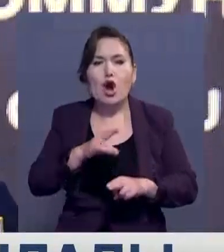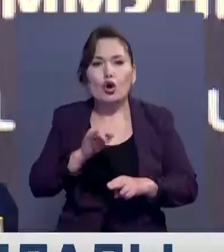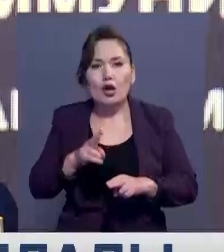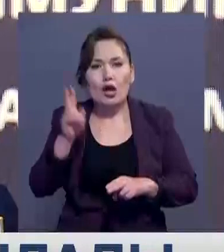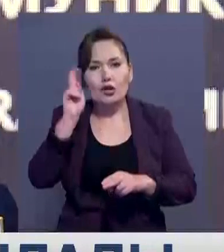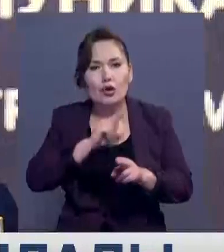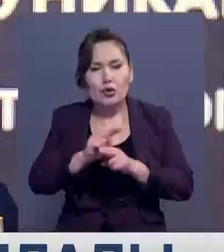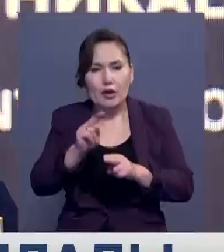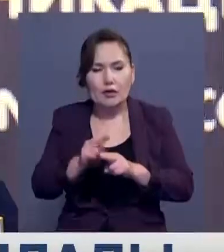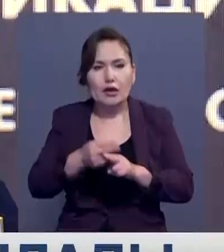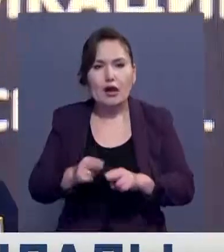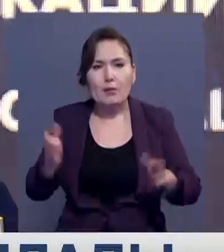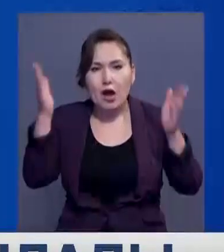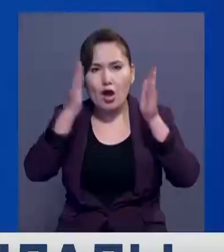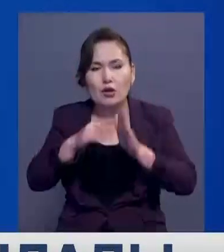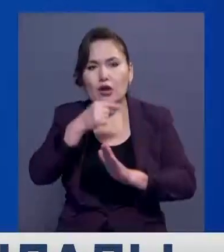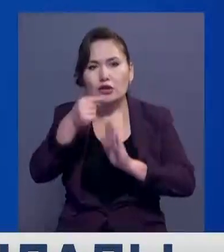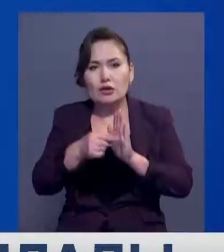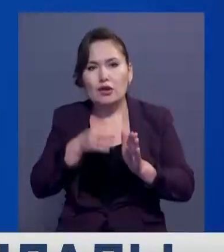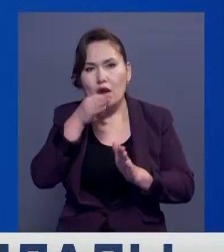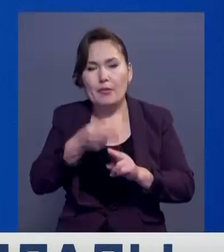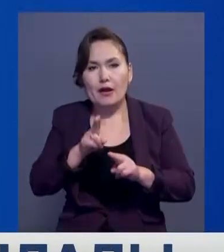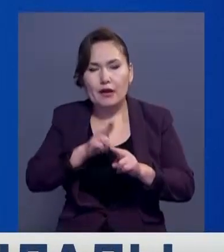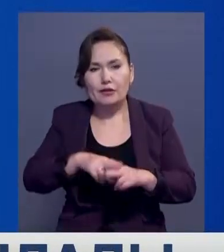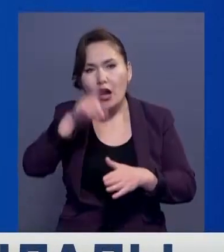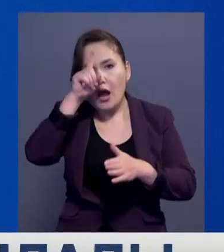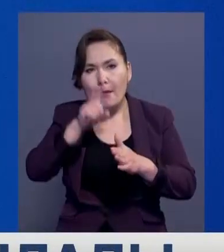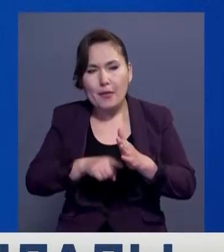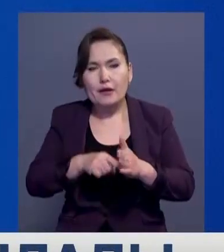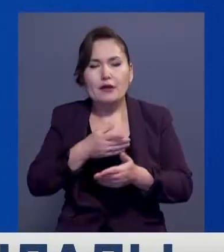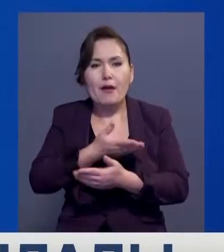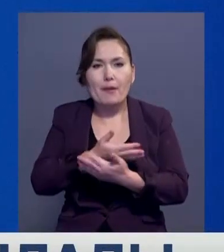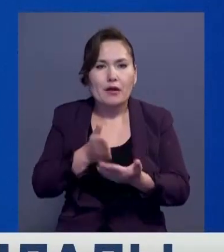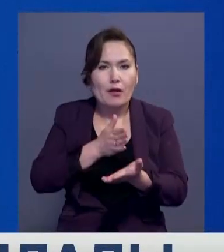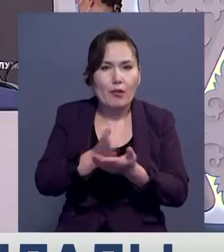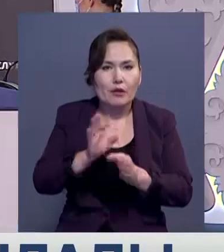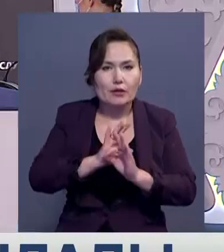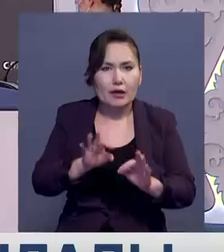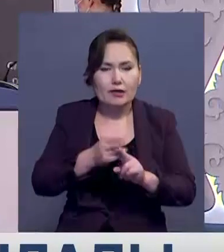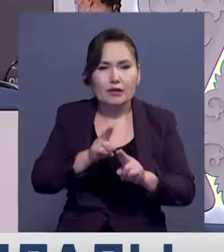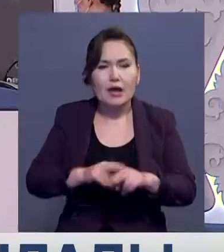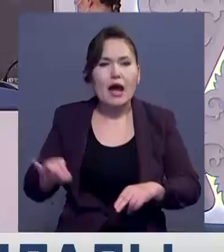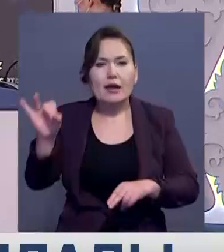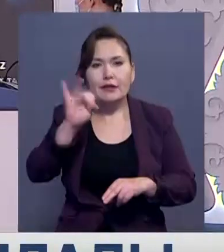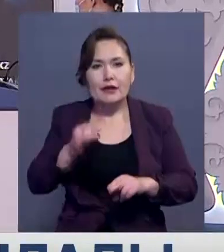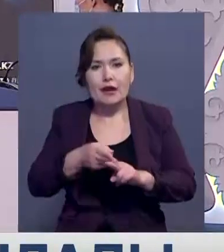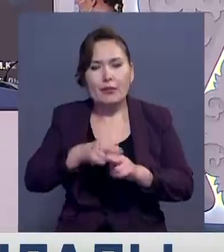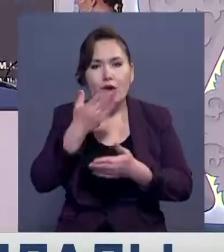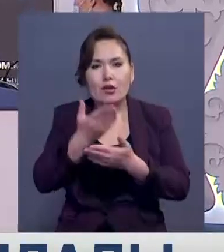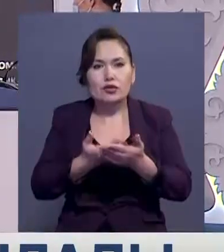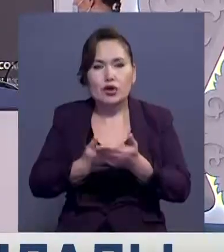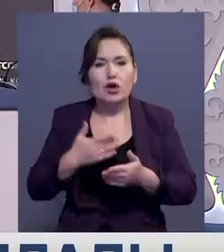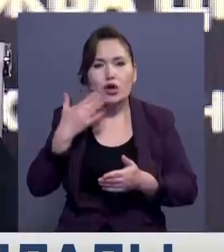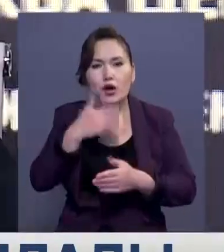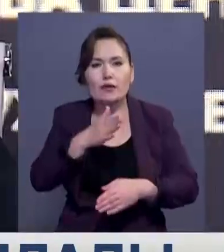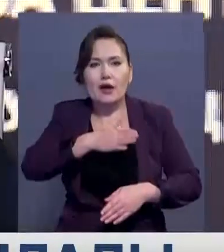үйрені шарей сұрақтарға жауап бер өтсінді діния ғартушылық бағытты ұстанады. Сонымен ғатар тарихи тағылымдық және